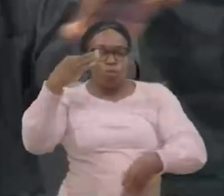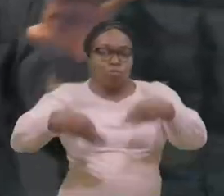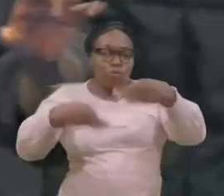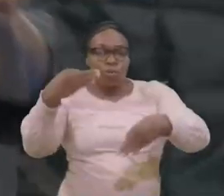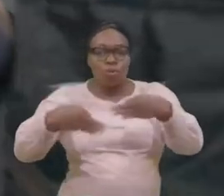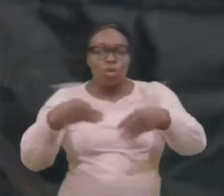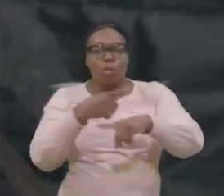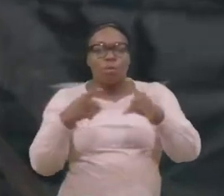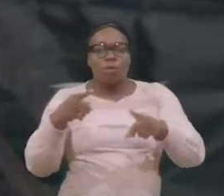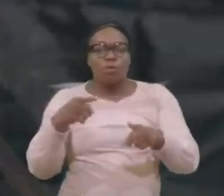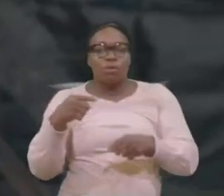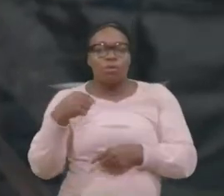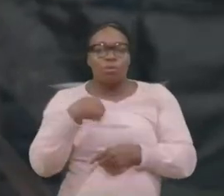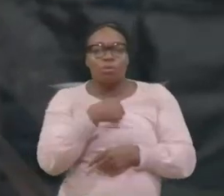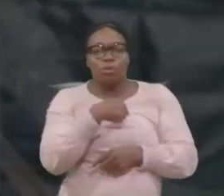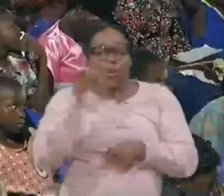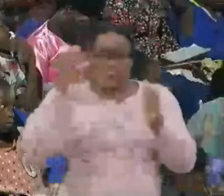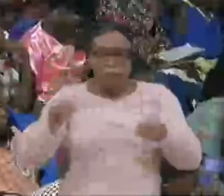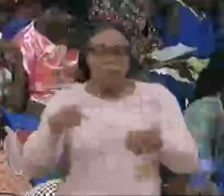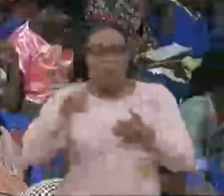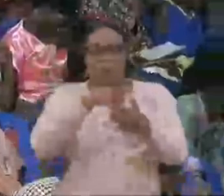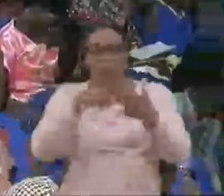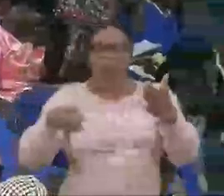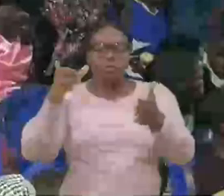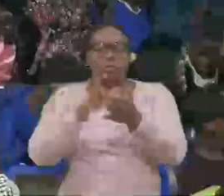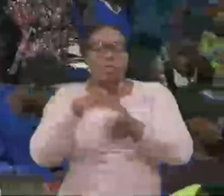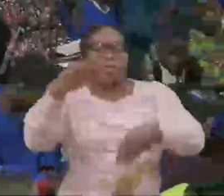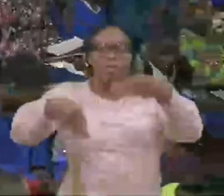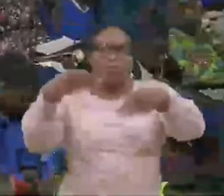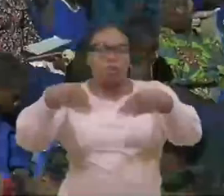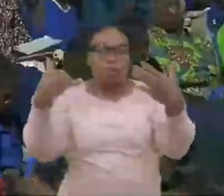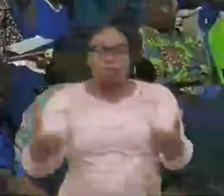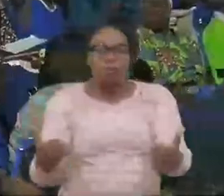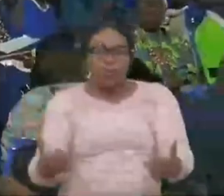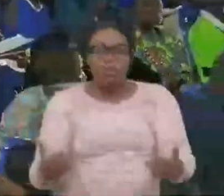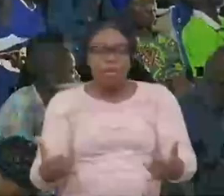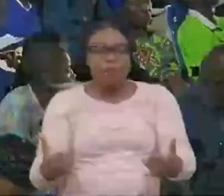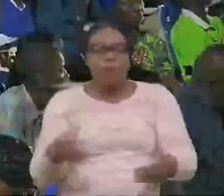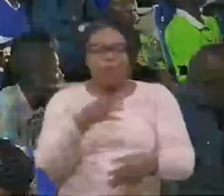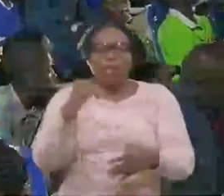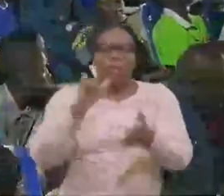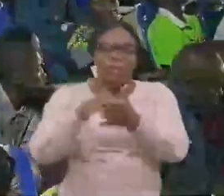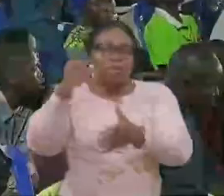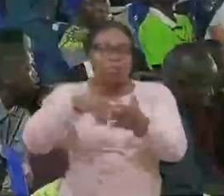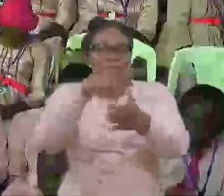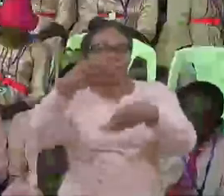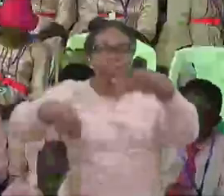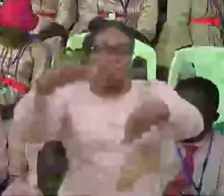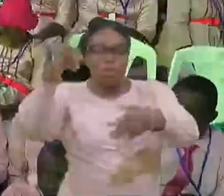dit, Nous pouvons annuler le jugement, L'acte maintenant, Et le jugement peut être annulé, Maintenant même,